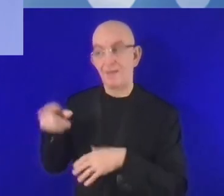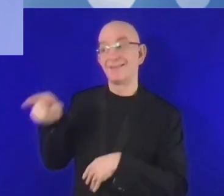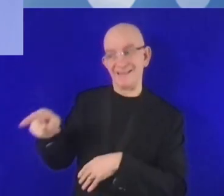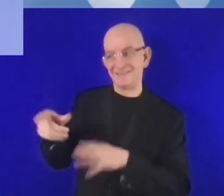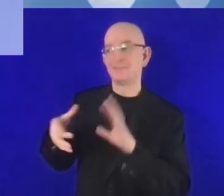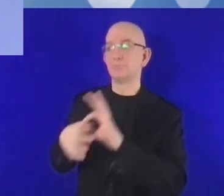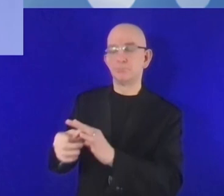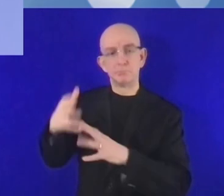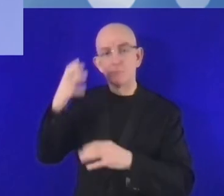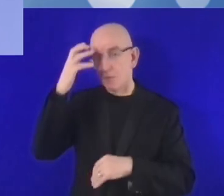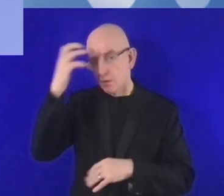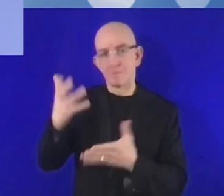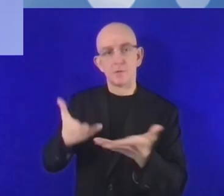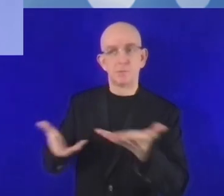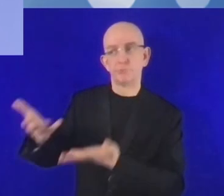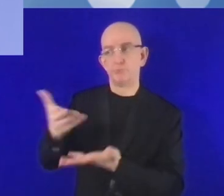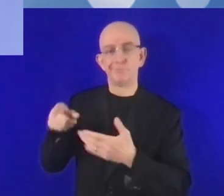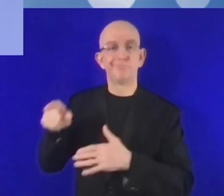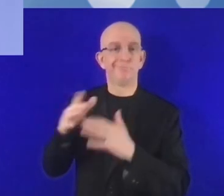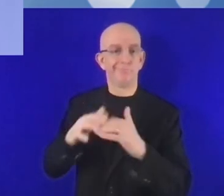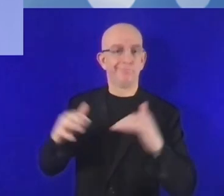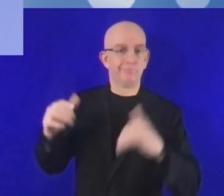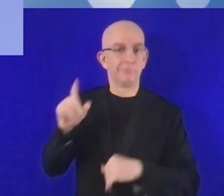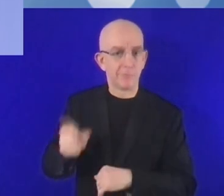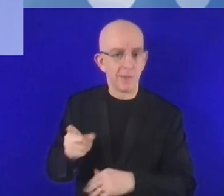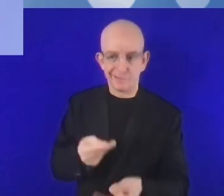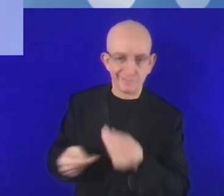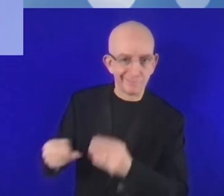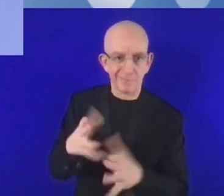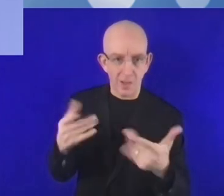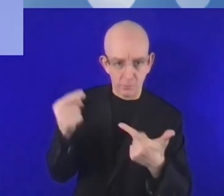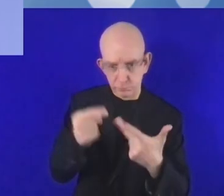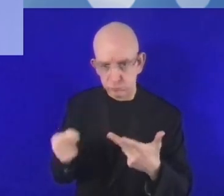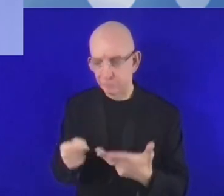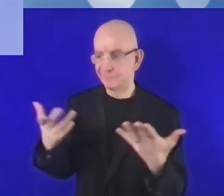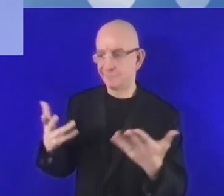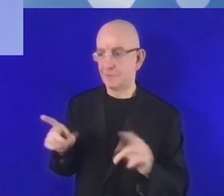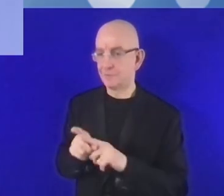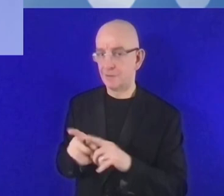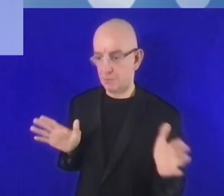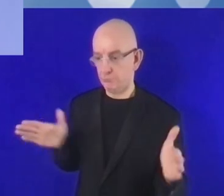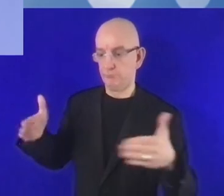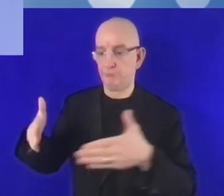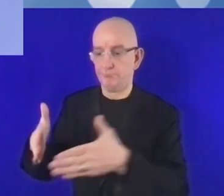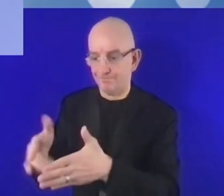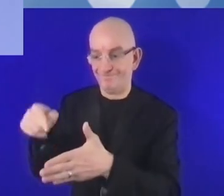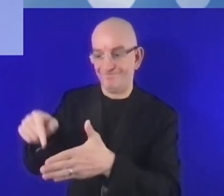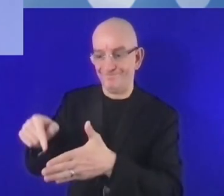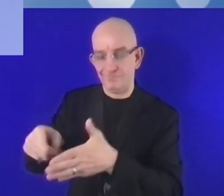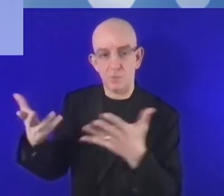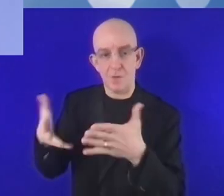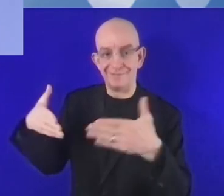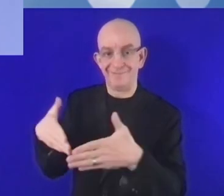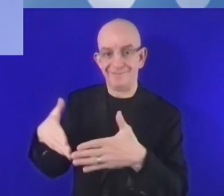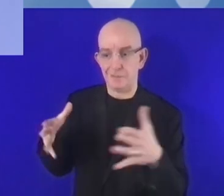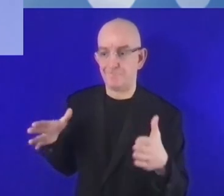الحكومات أن تحل مشكلات مثل مشكلة تسجيل